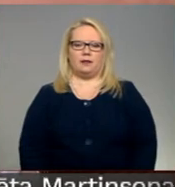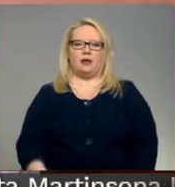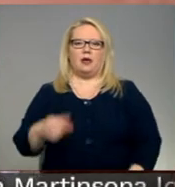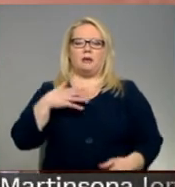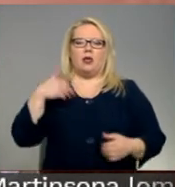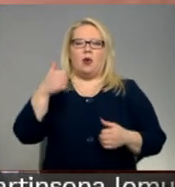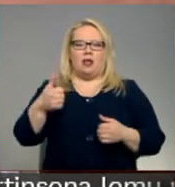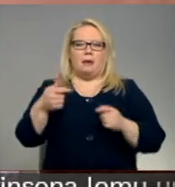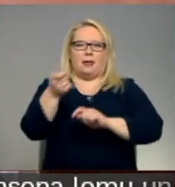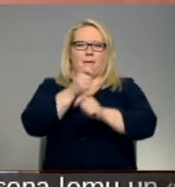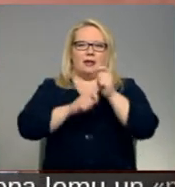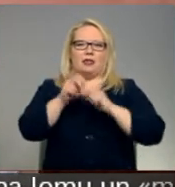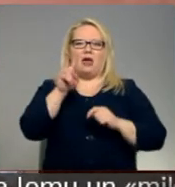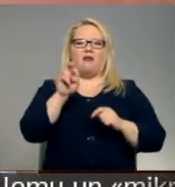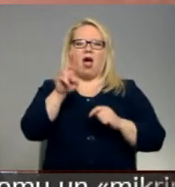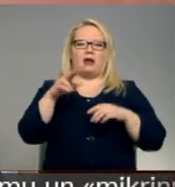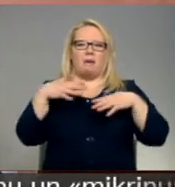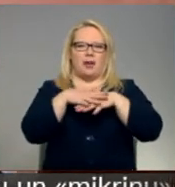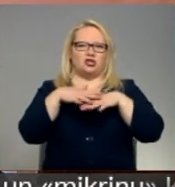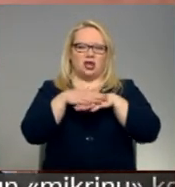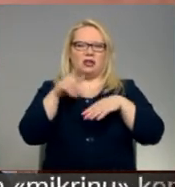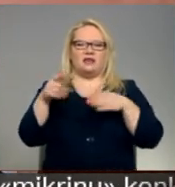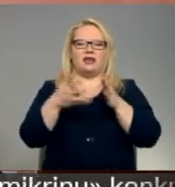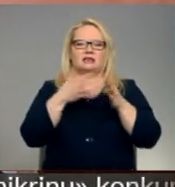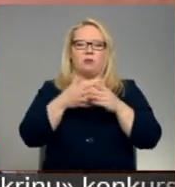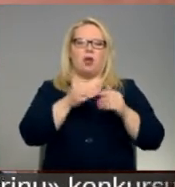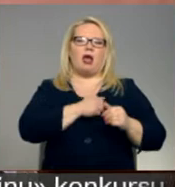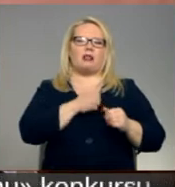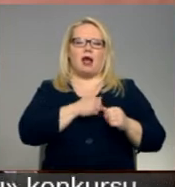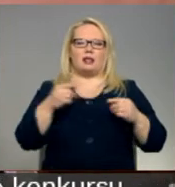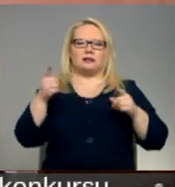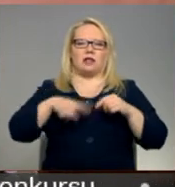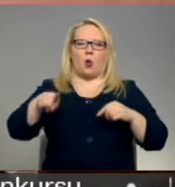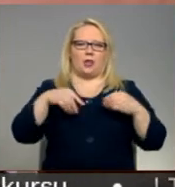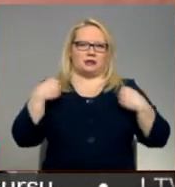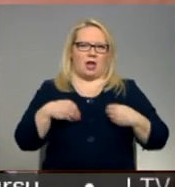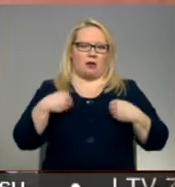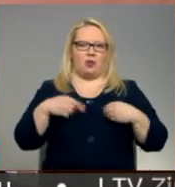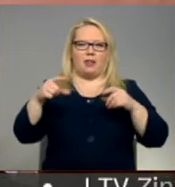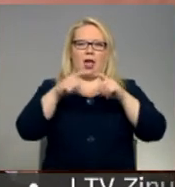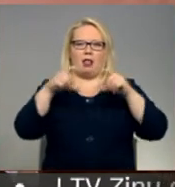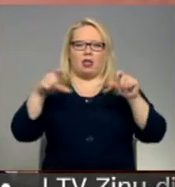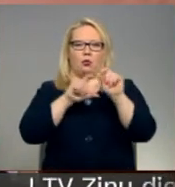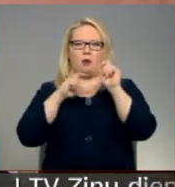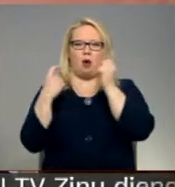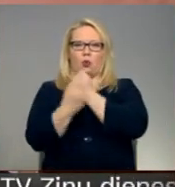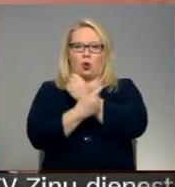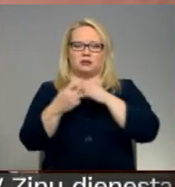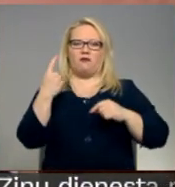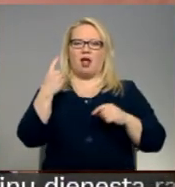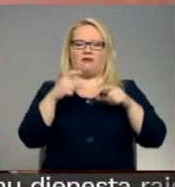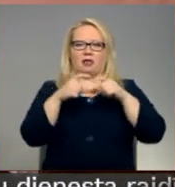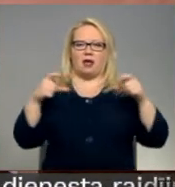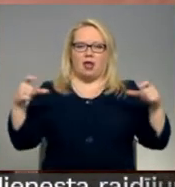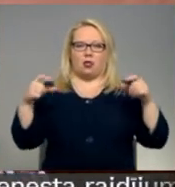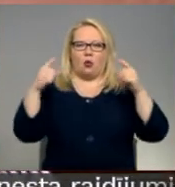Pat laba nespinu vāra mežģīnes, kuras izmanto Latgales tautas tērpos. Tā ir lente, kuru piešuji aprocei un ir vēl viena lente, kuru